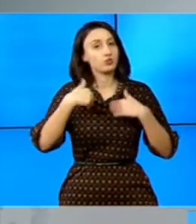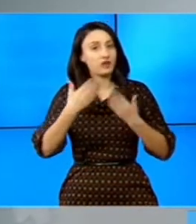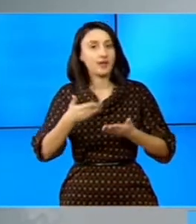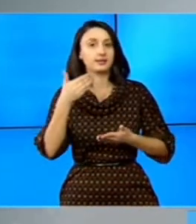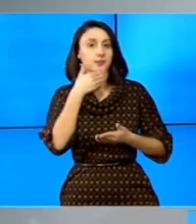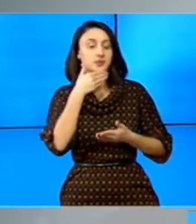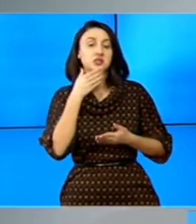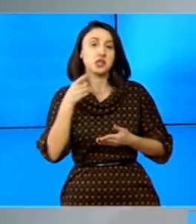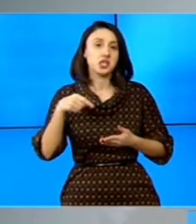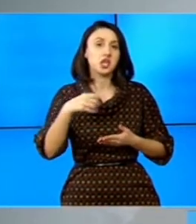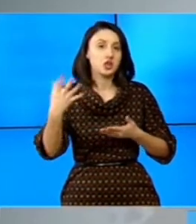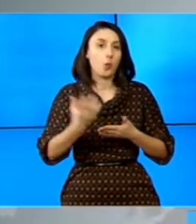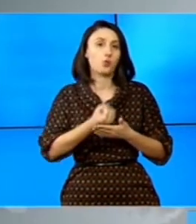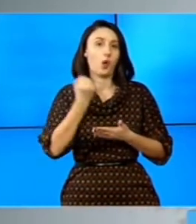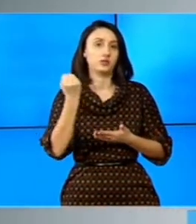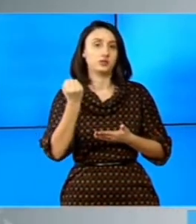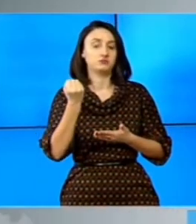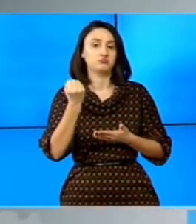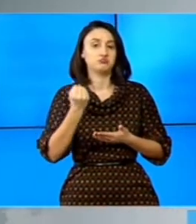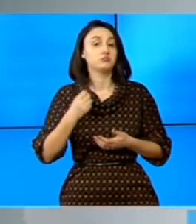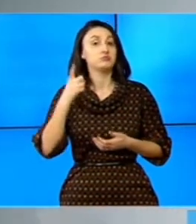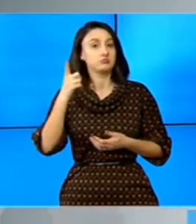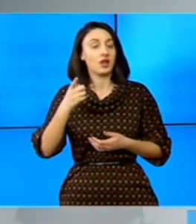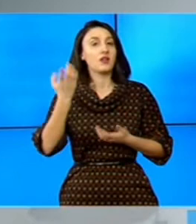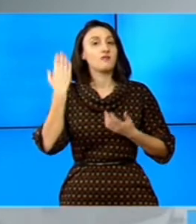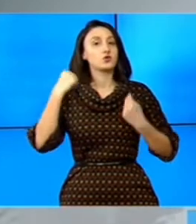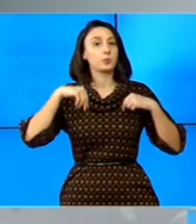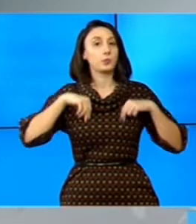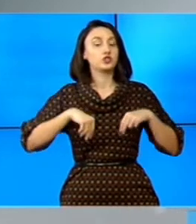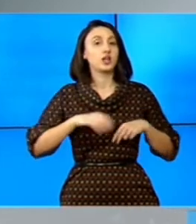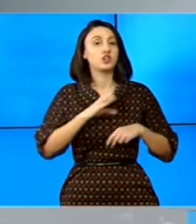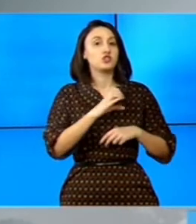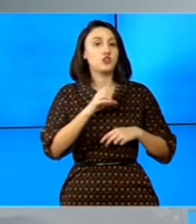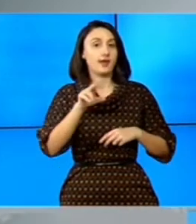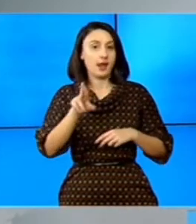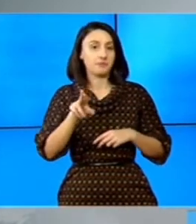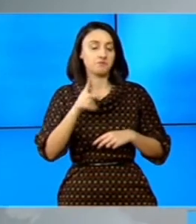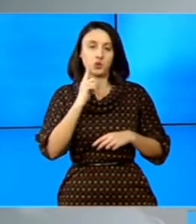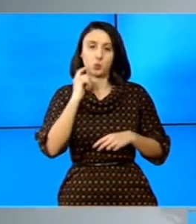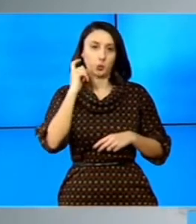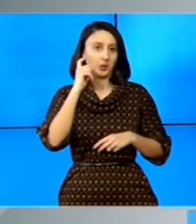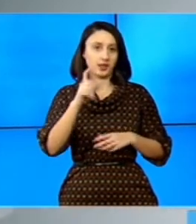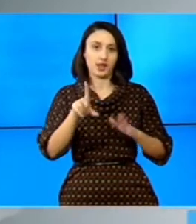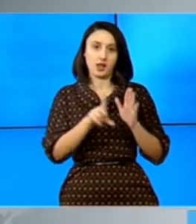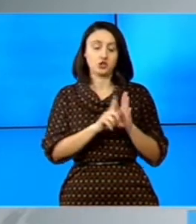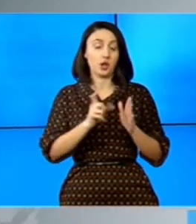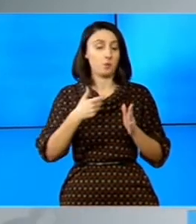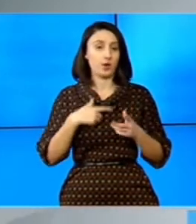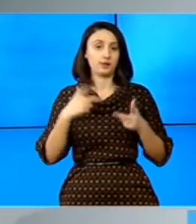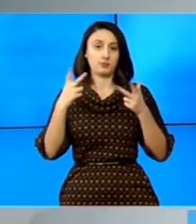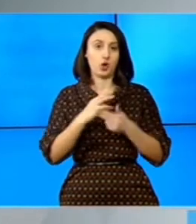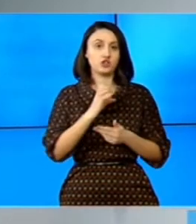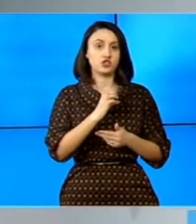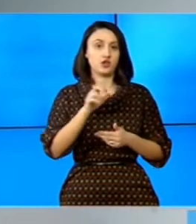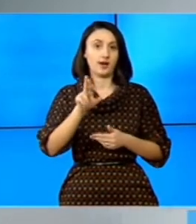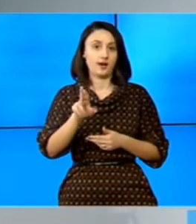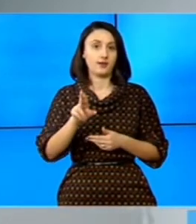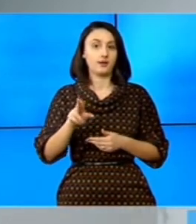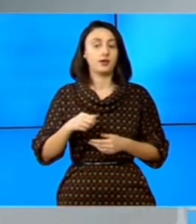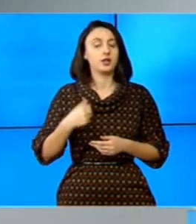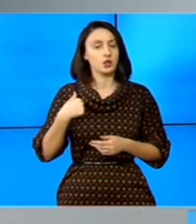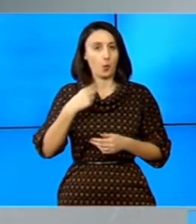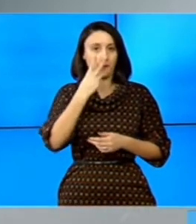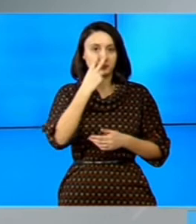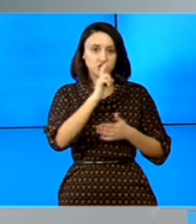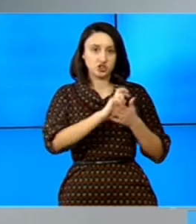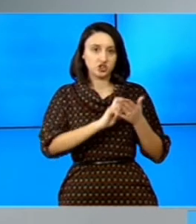indemnizație, ei și-au luat-o. Astfel, fostul președinte al Curții Constituționale nu crede că legea ar putea fi blocată de CCR. Am citit și eu